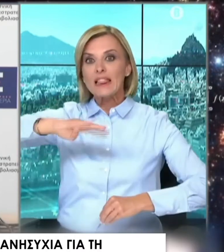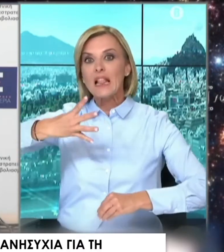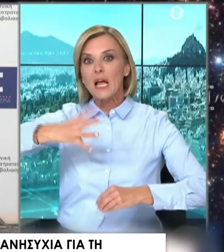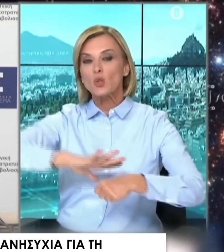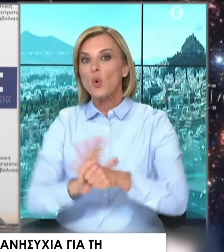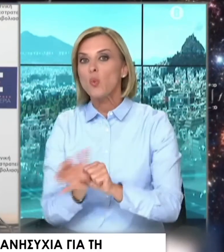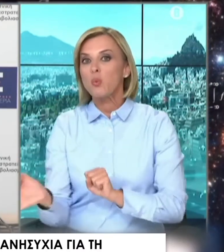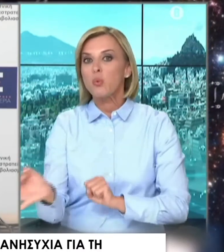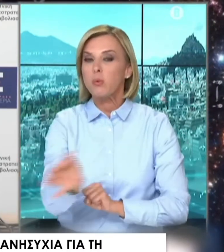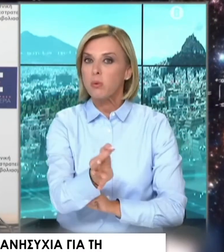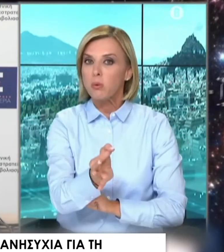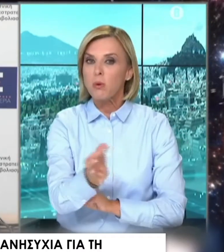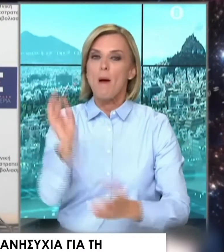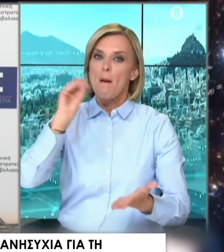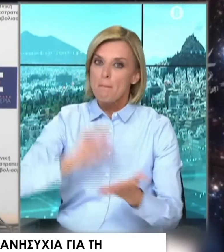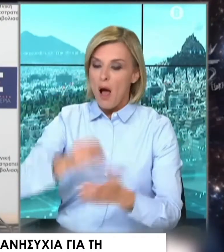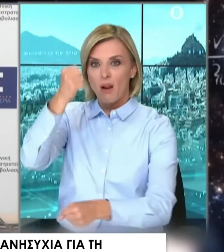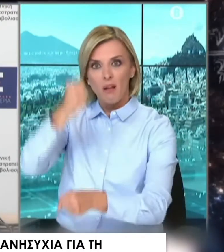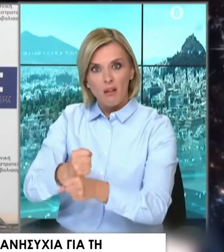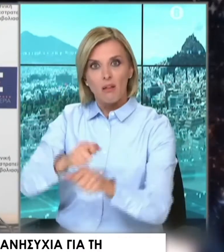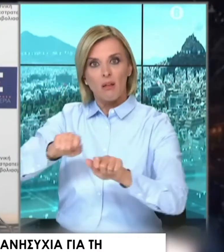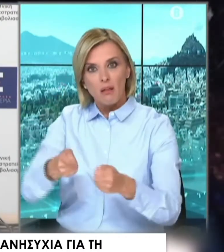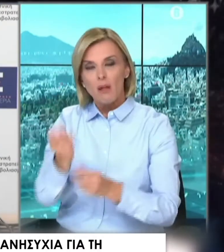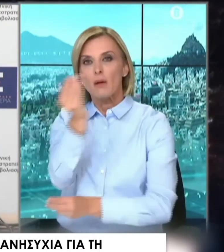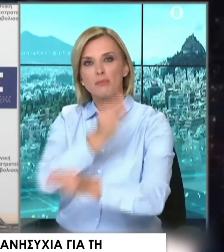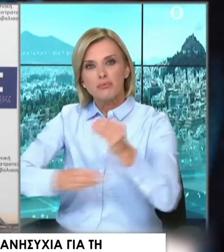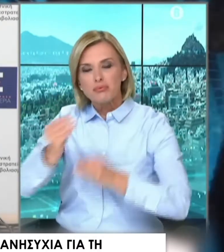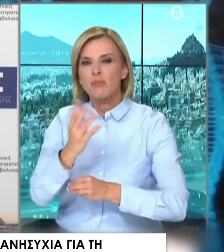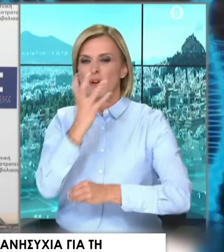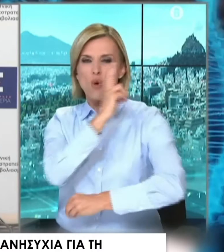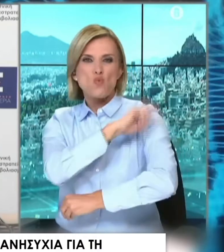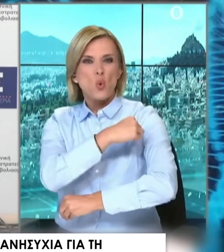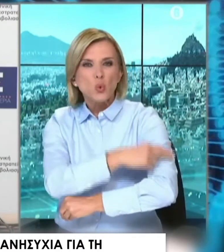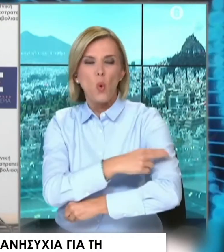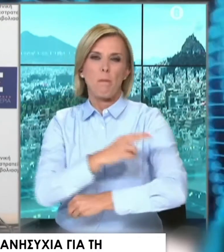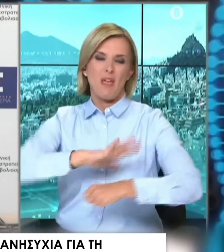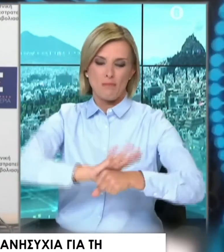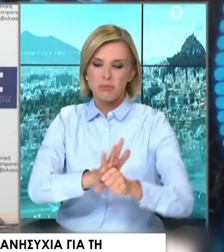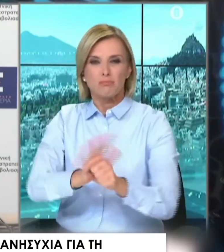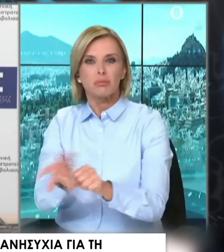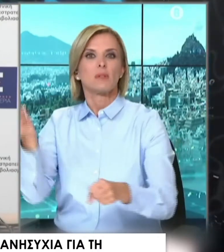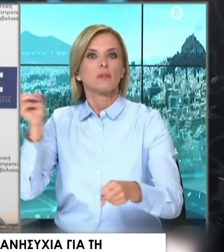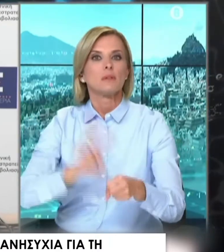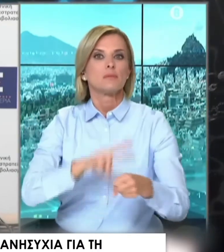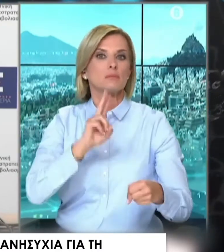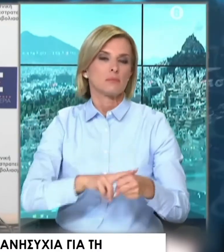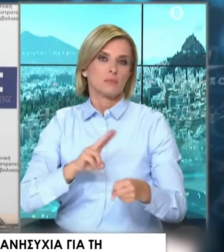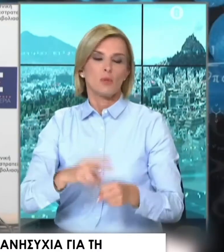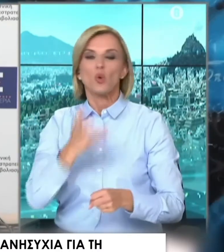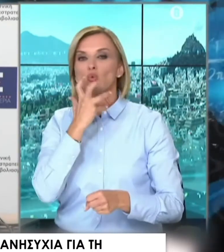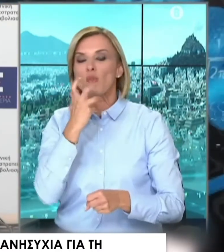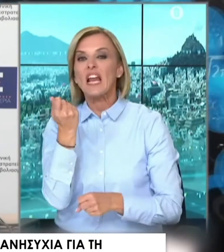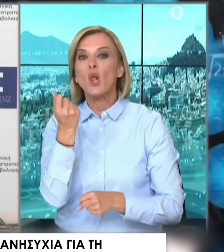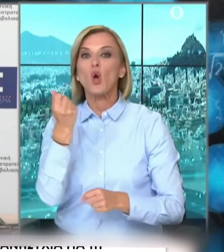που θα δηγήσει σε νέα lockdown, άφηση κρουσμάτων, νοσηλιών, αλλά και από όλες τις ανθρώπων μας, καθώς και σε επιπλέον σοβαές